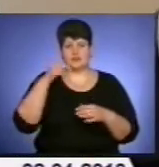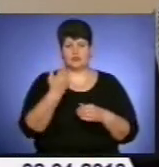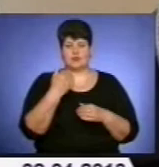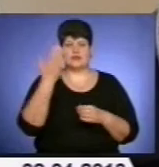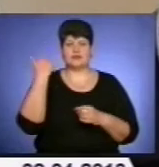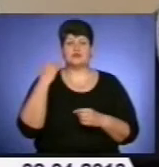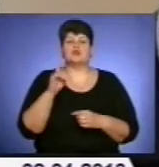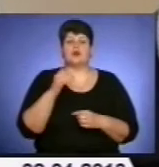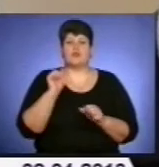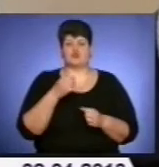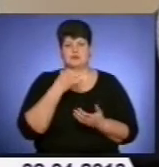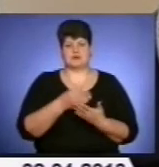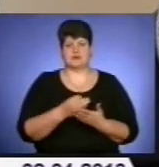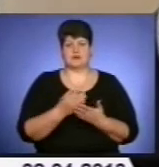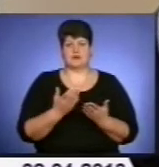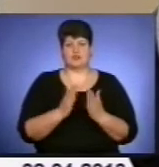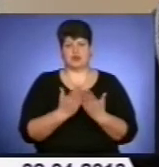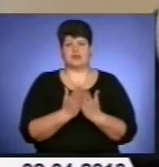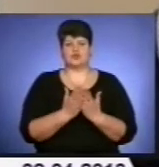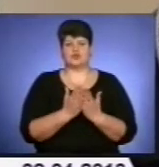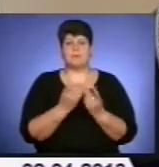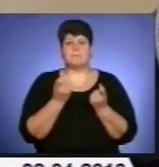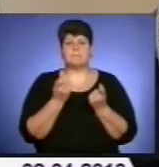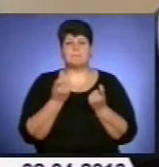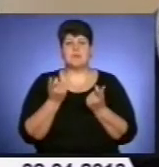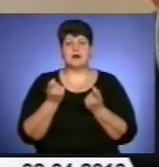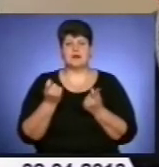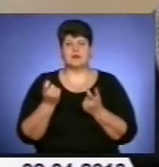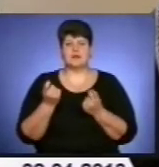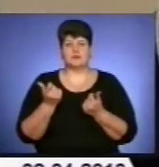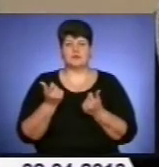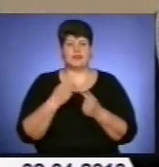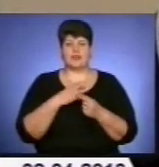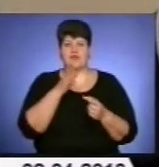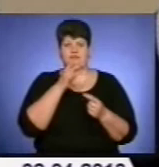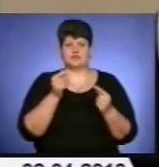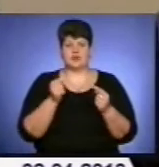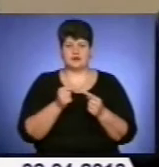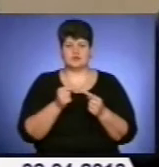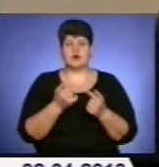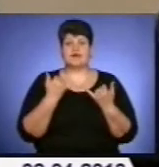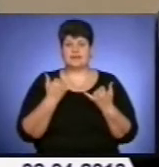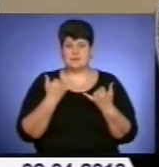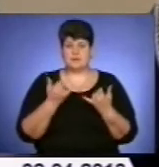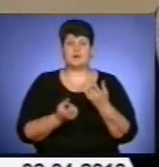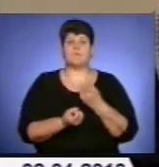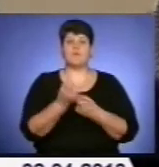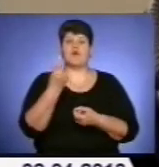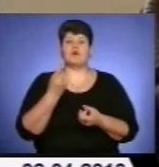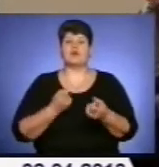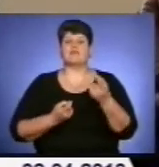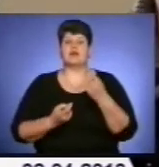Що я можу сказати про книжку? Мало і не вчасно. Аж тепер появляється